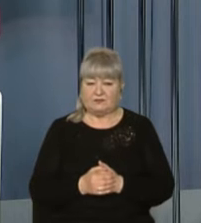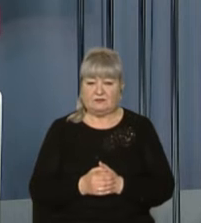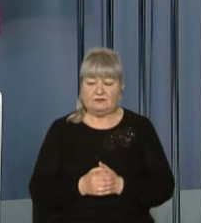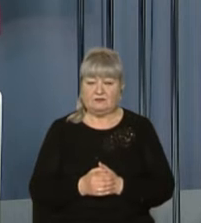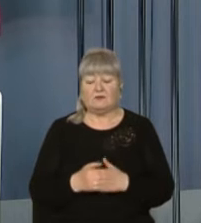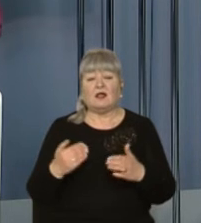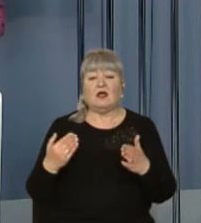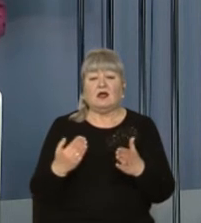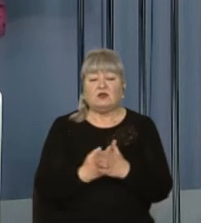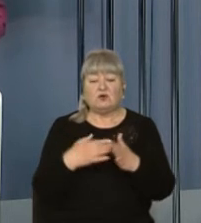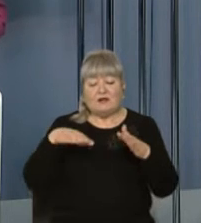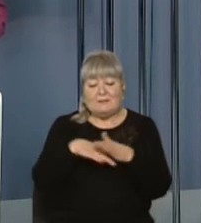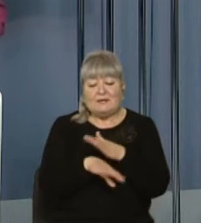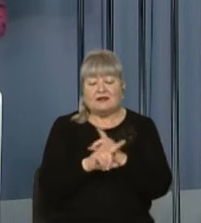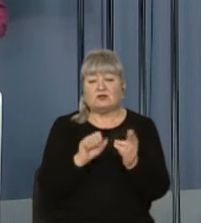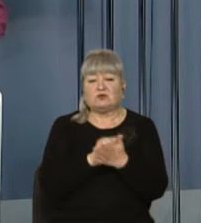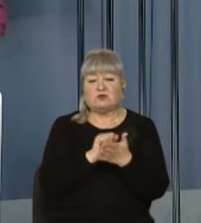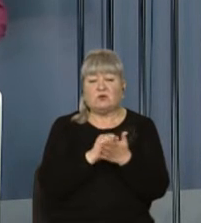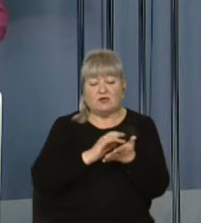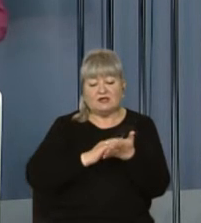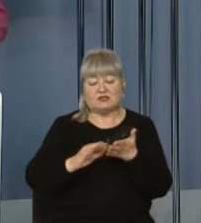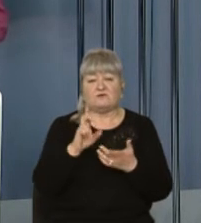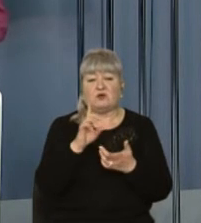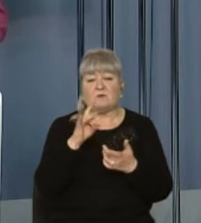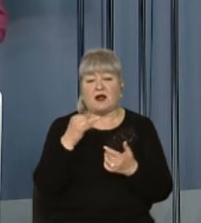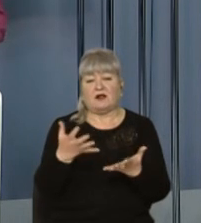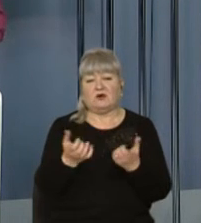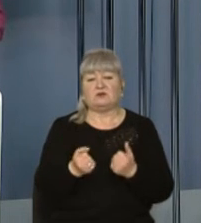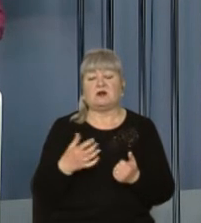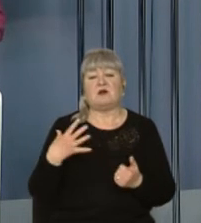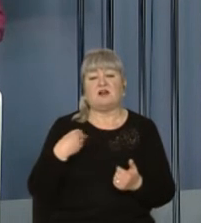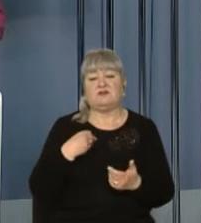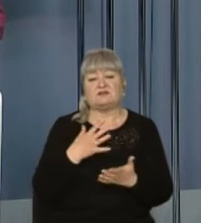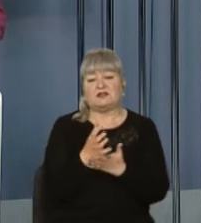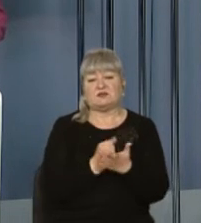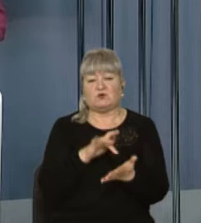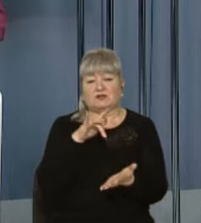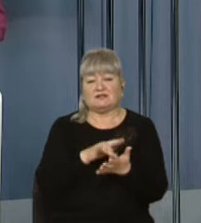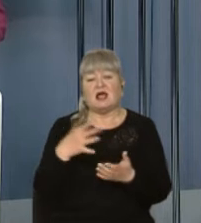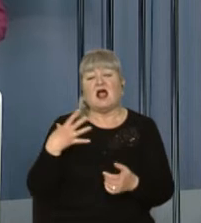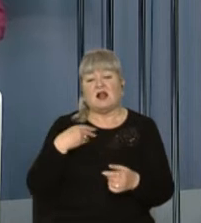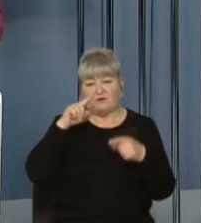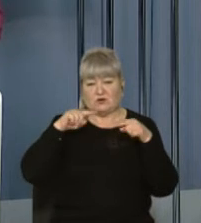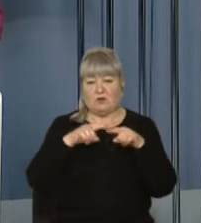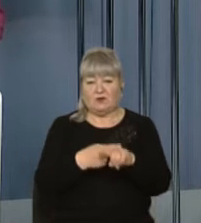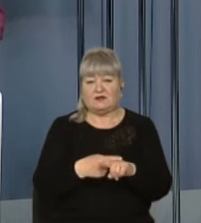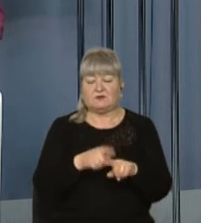Новий принтер, який друкує шрифтом Брайля, отримав Львівський ресурсний центр Львівської політехніки.